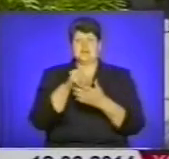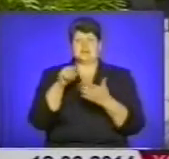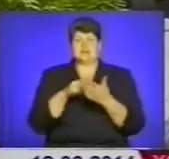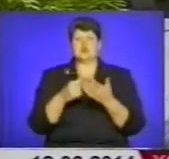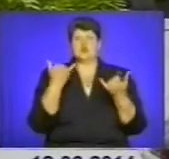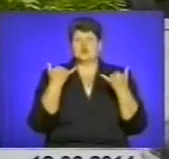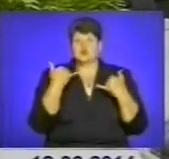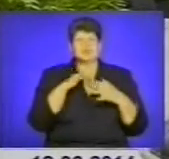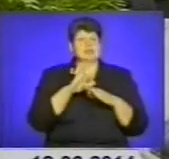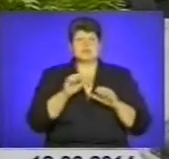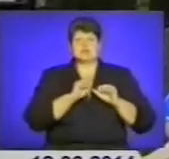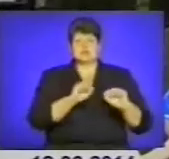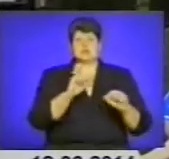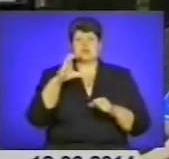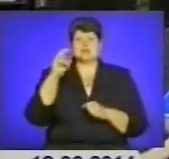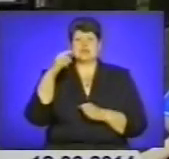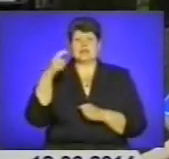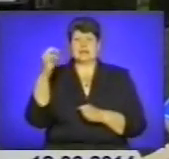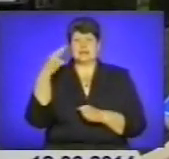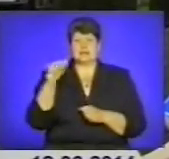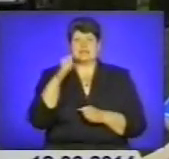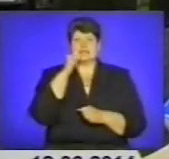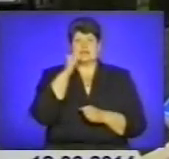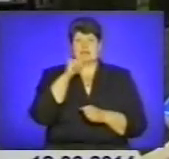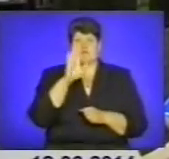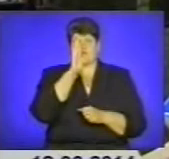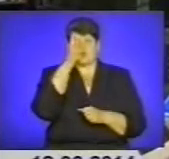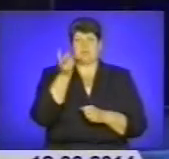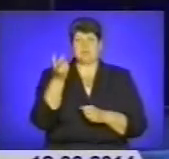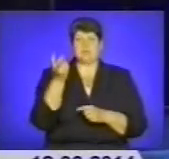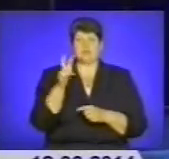сьогодні не відстоїмо з ходу, каже Ліза, завтра вороги прийдуть на захід.